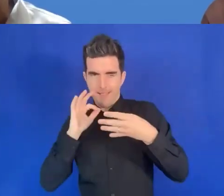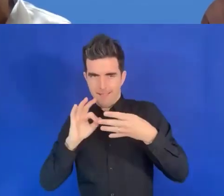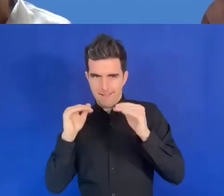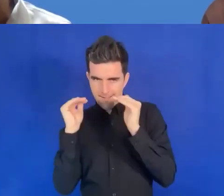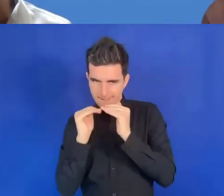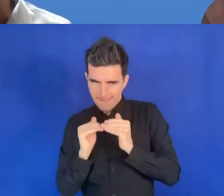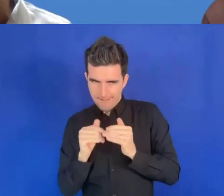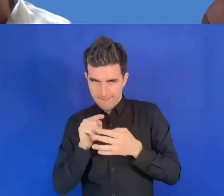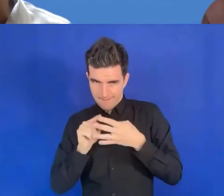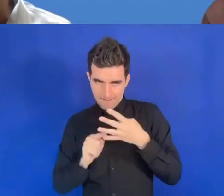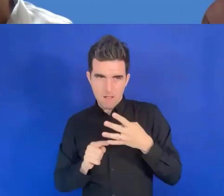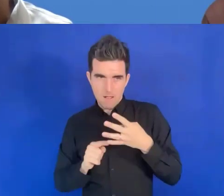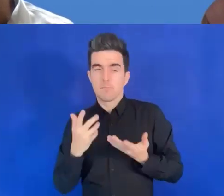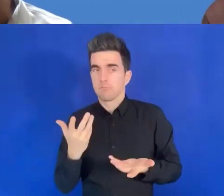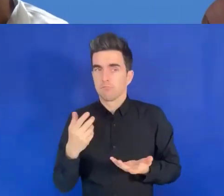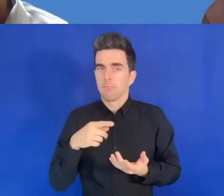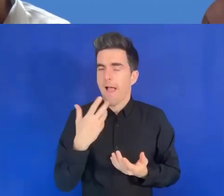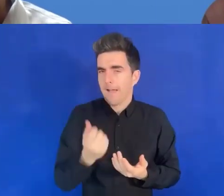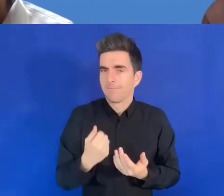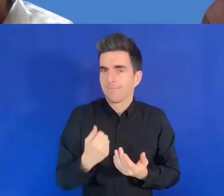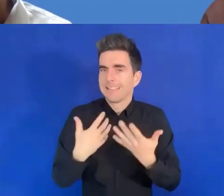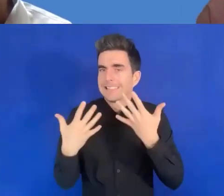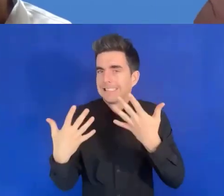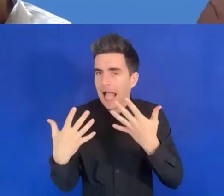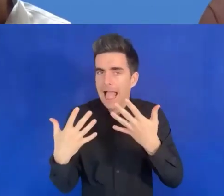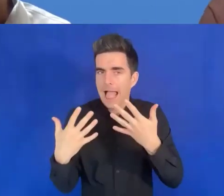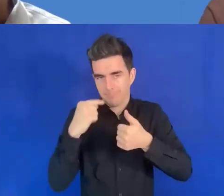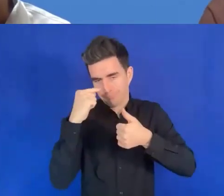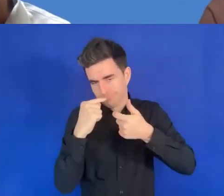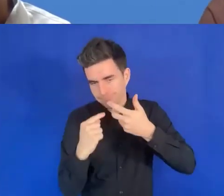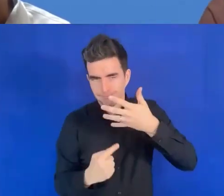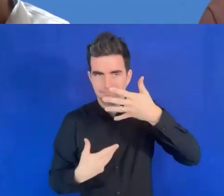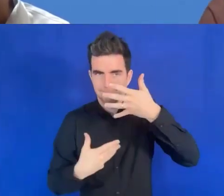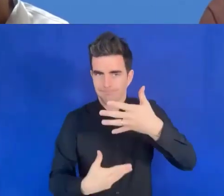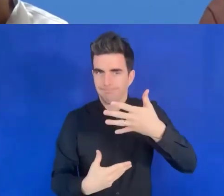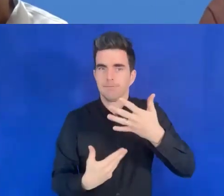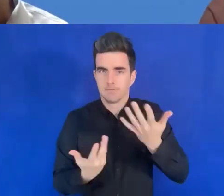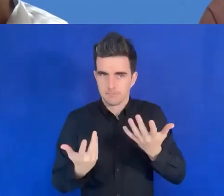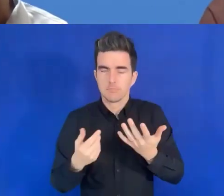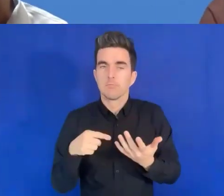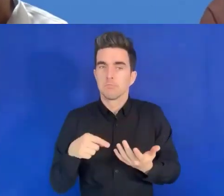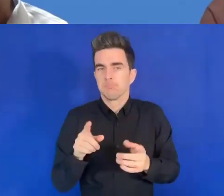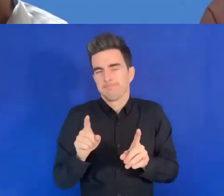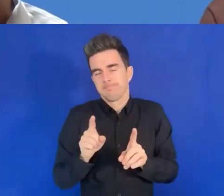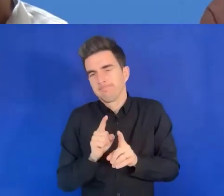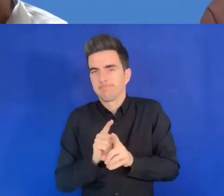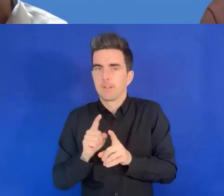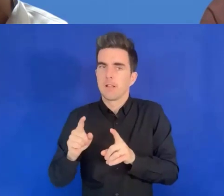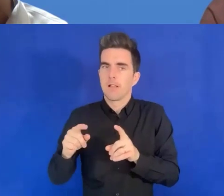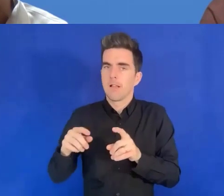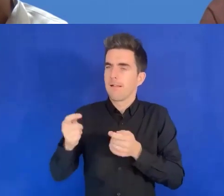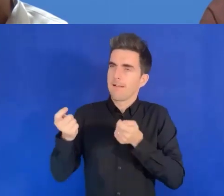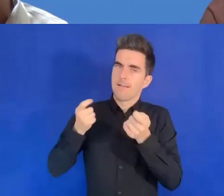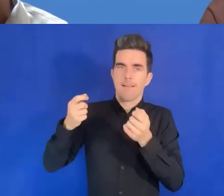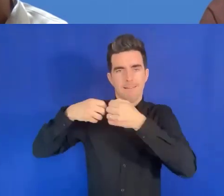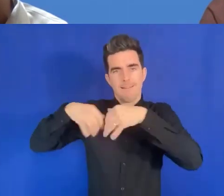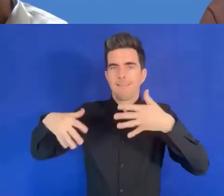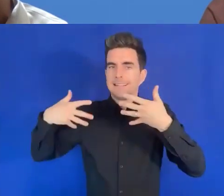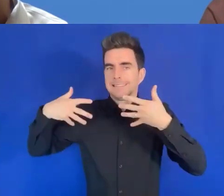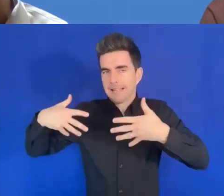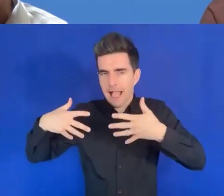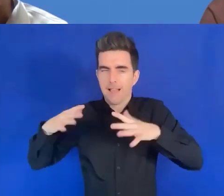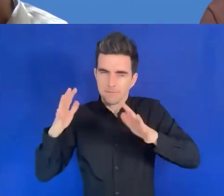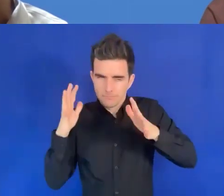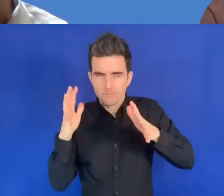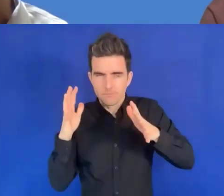est transversal, ça touche tous ces dix essentiels. Mais juste pour vous informer,